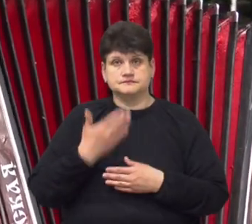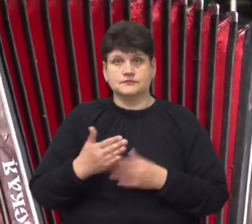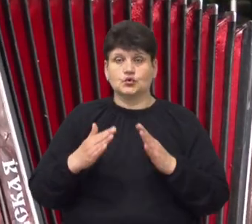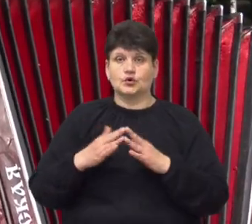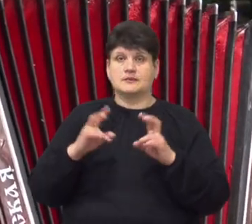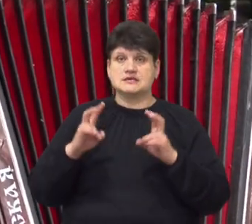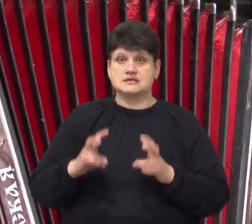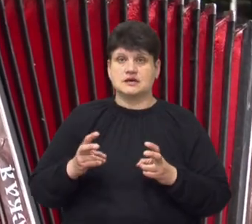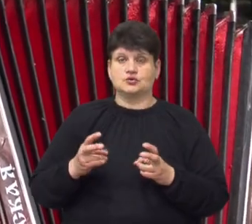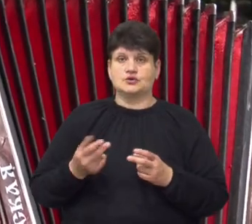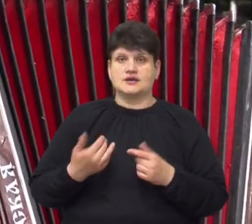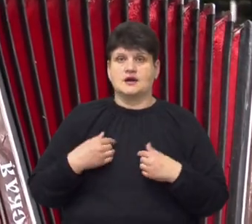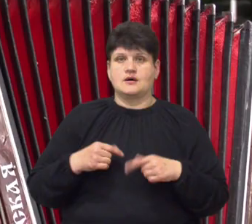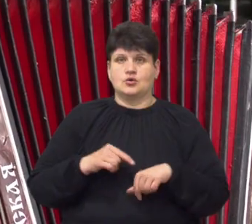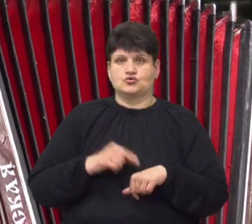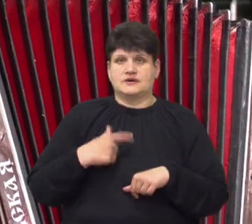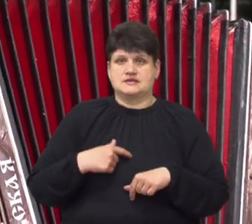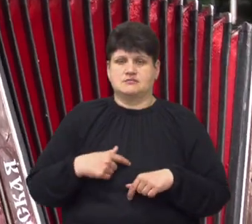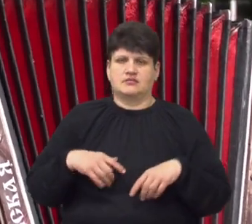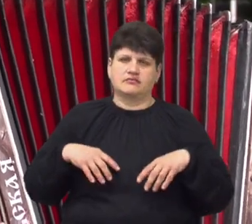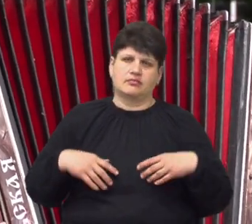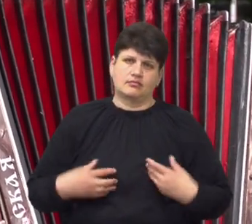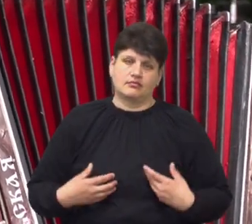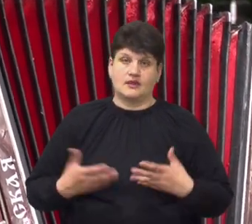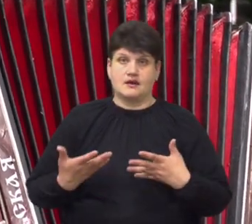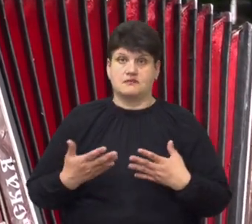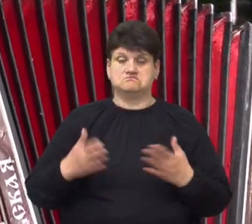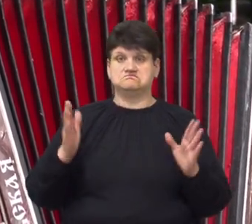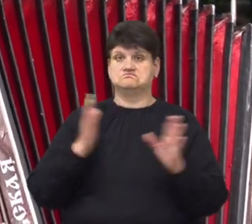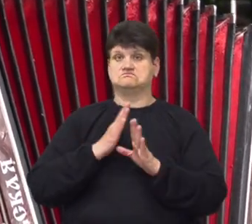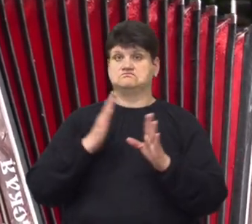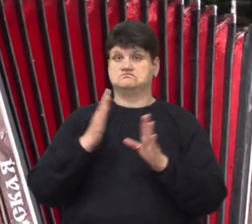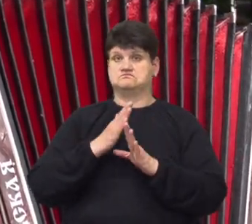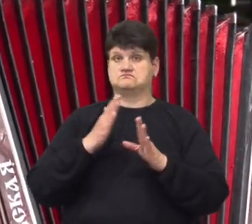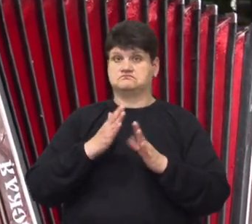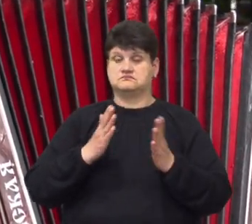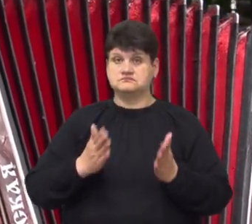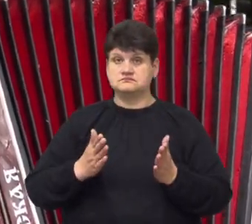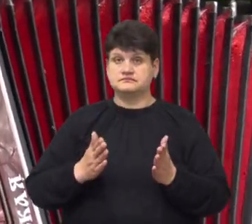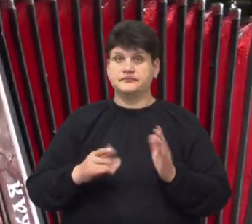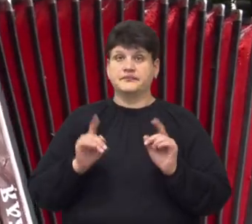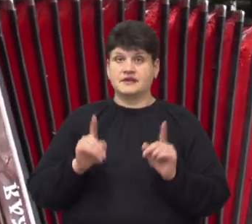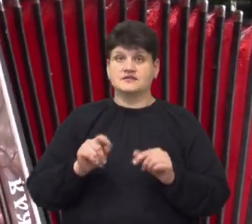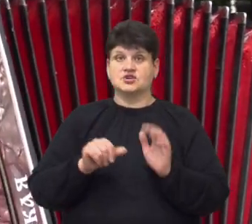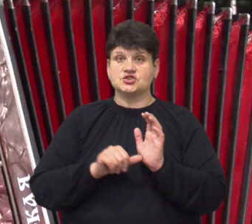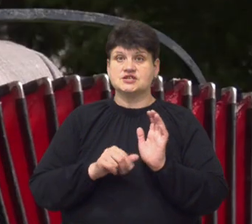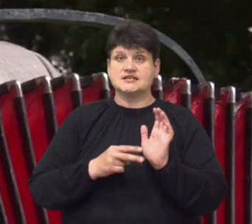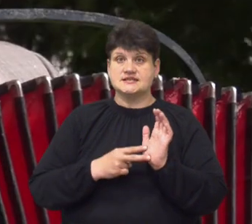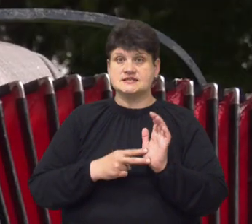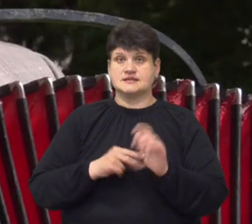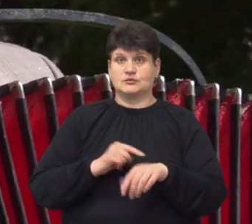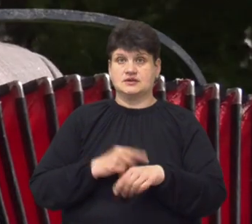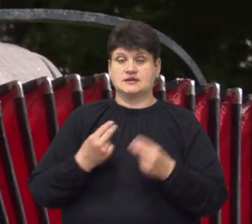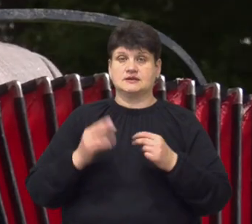грати, я себе в'ялим почуваю, а на свіжому в воздухі я б грав навіть 6-7 годин, навіть істи не хотів.